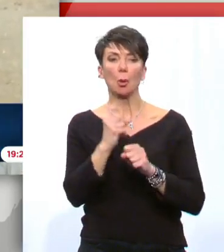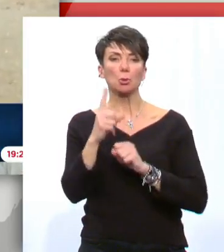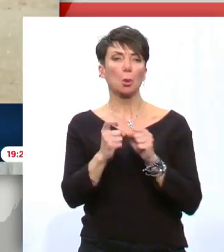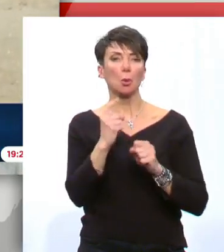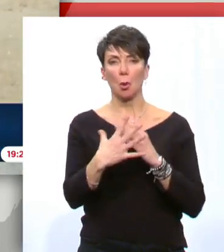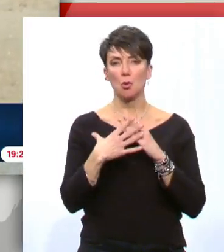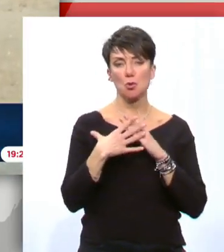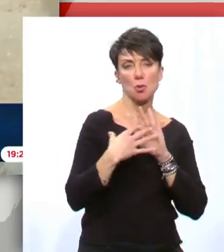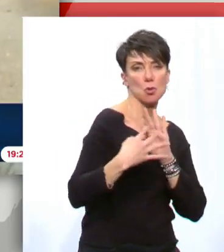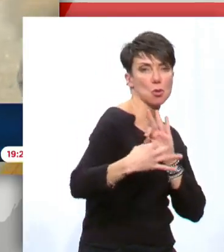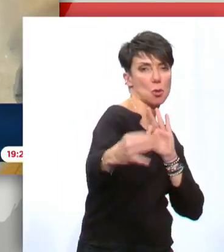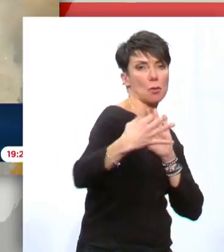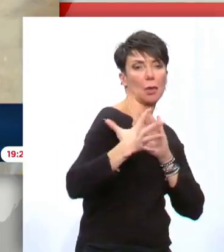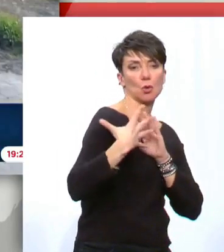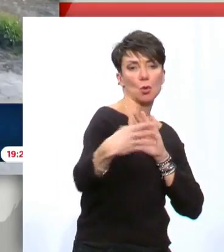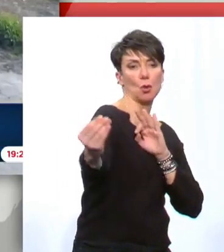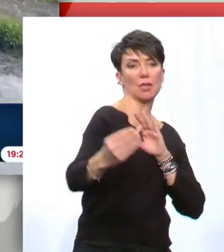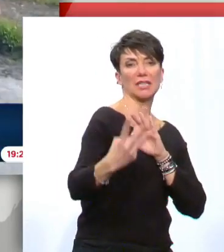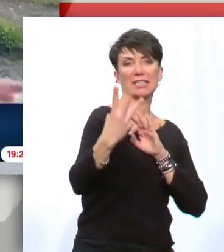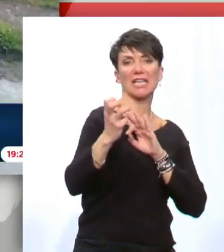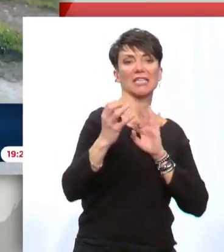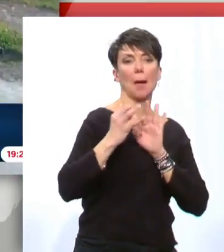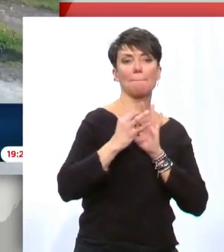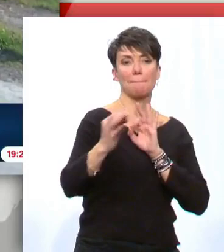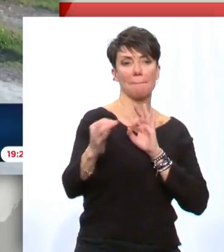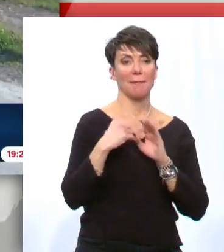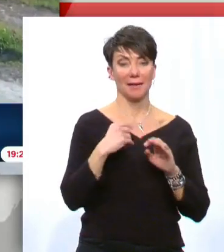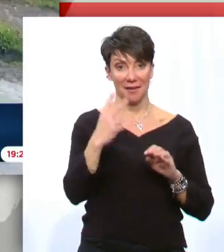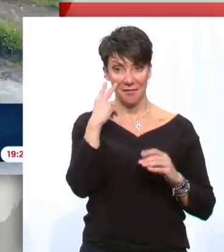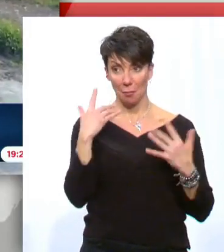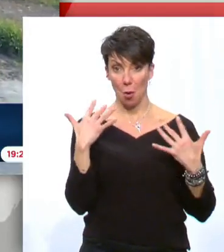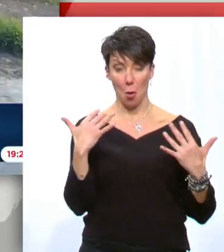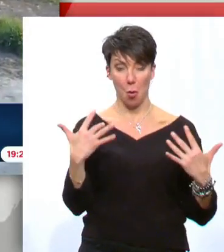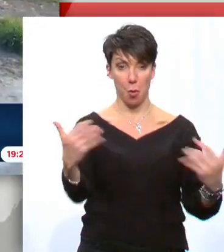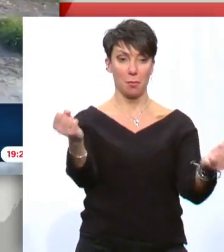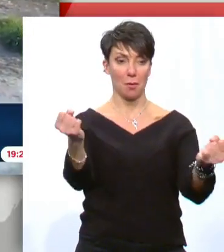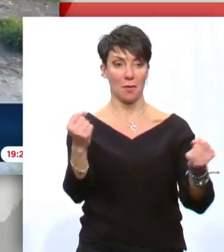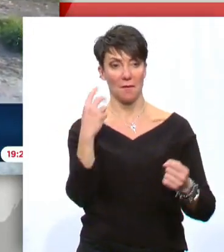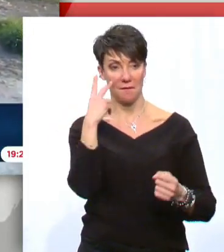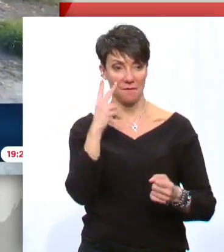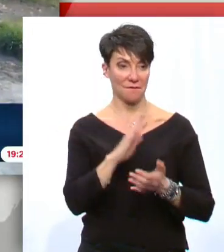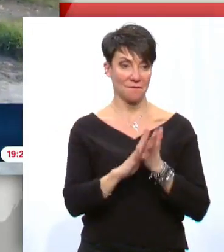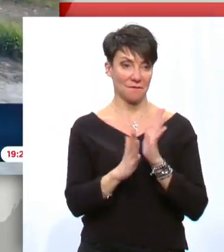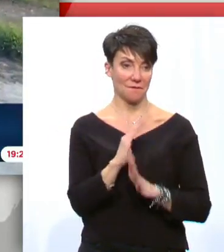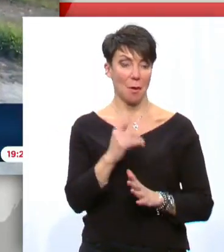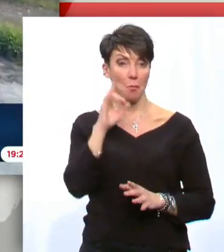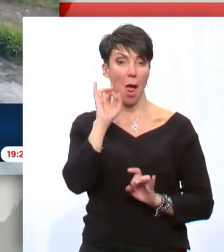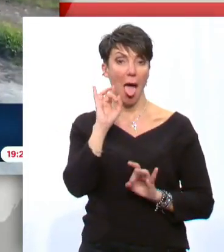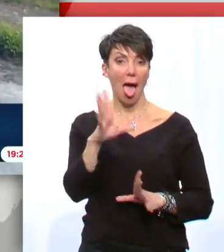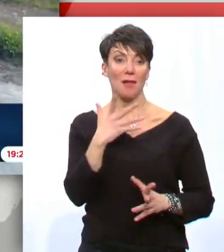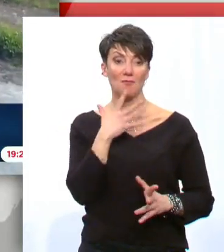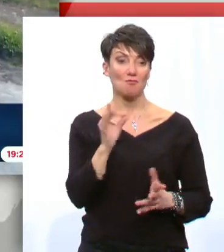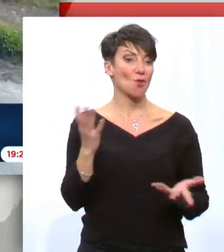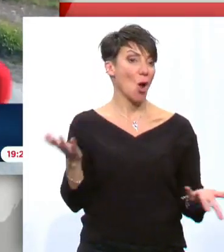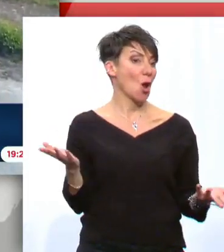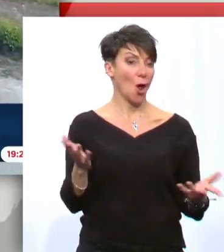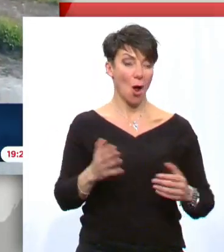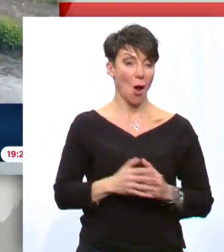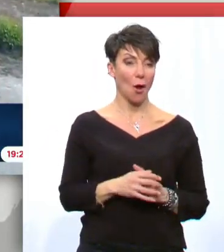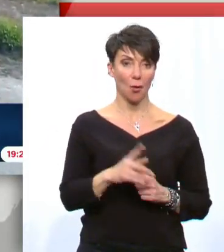30 μέτρα, γιατί μέχρι εκεί πήγαινε. Βλέπω ότι η θάλασσα έχει υποχωρήσει τις τελευταίες μέρες. Δεν μπορώ να καταλάβω το πόσο.